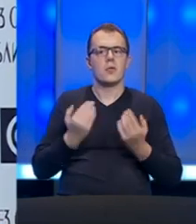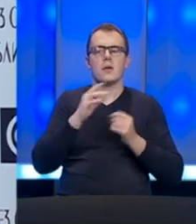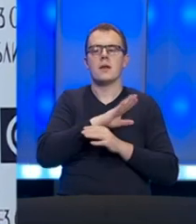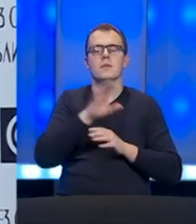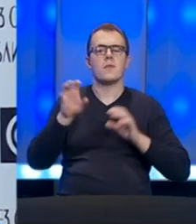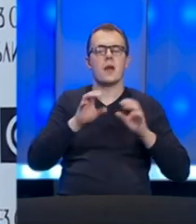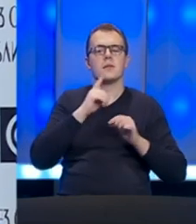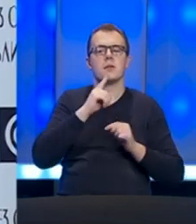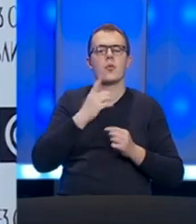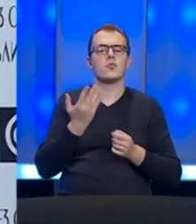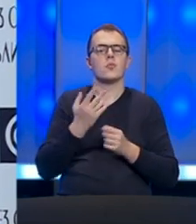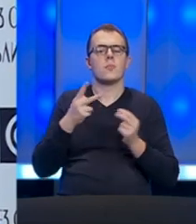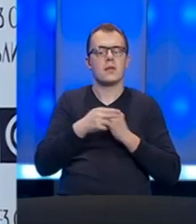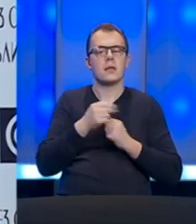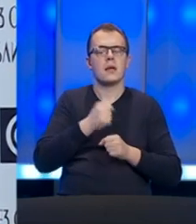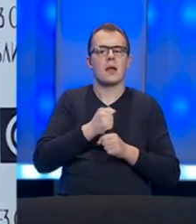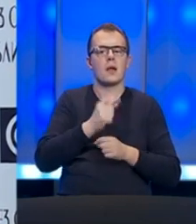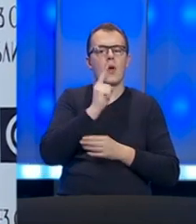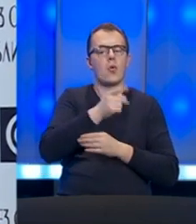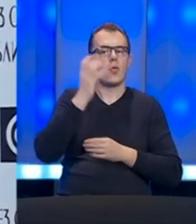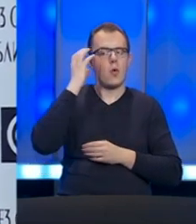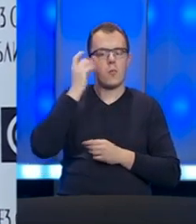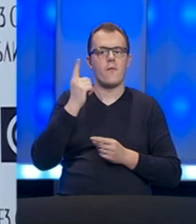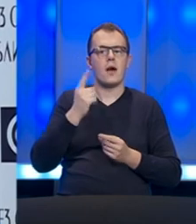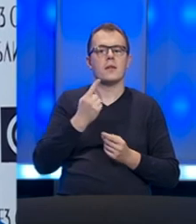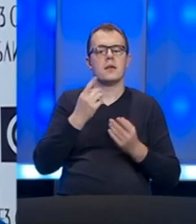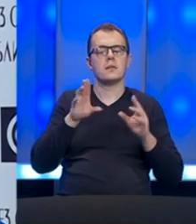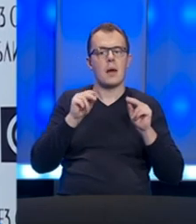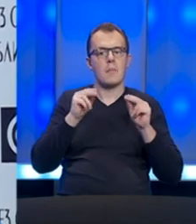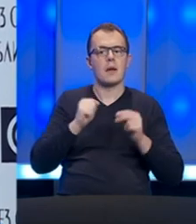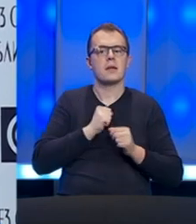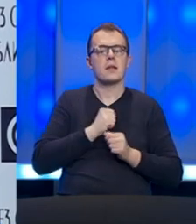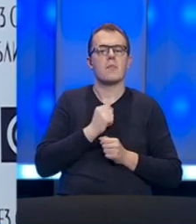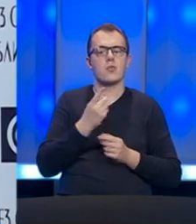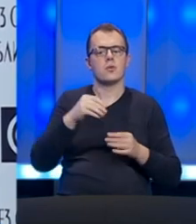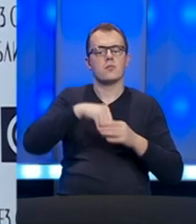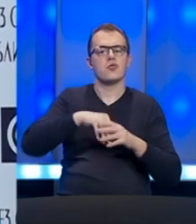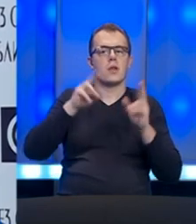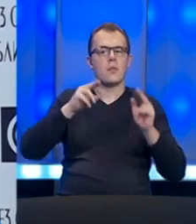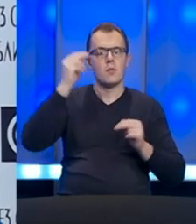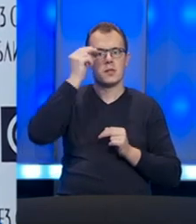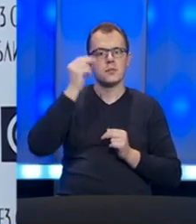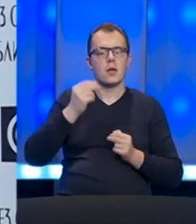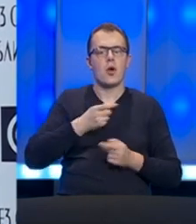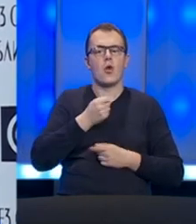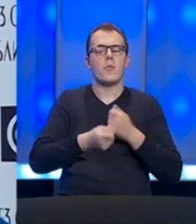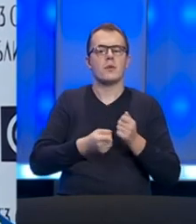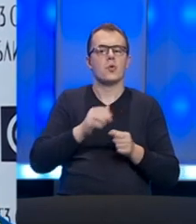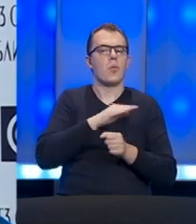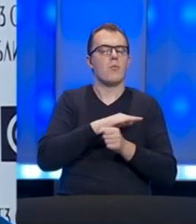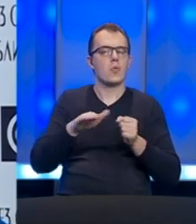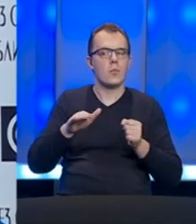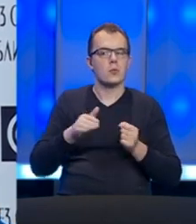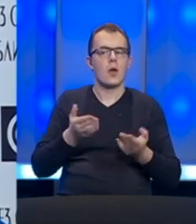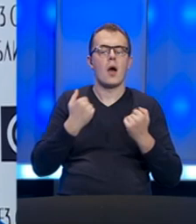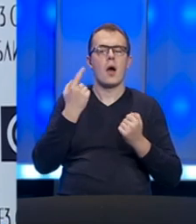radnici koji su prestali da rade odlukom vlade za mart mjesec imaju iz budžeta Republike Srpske doprinose u punom iznosu,